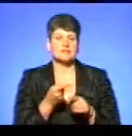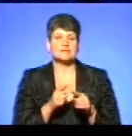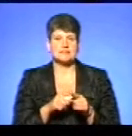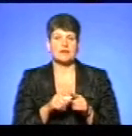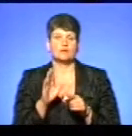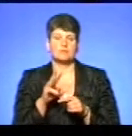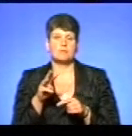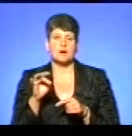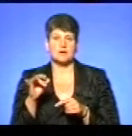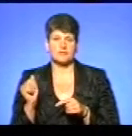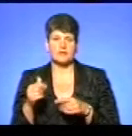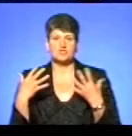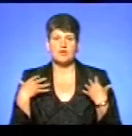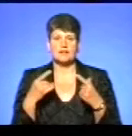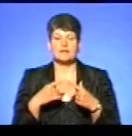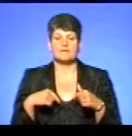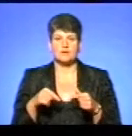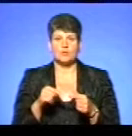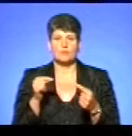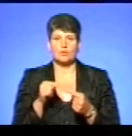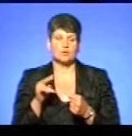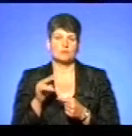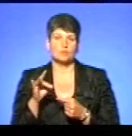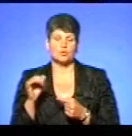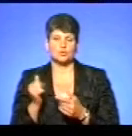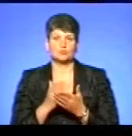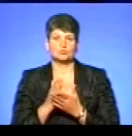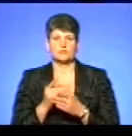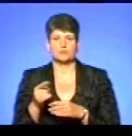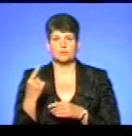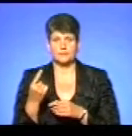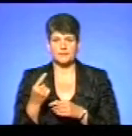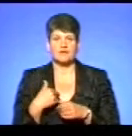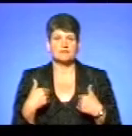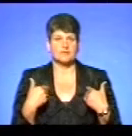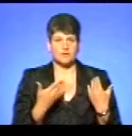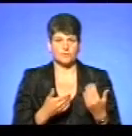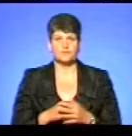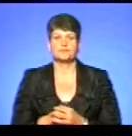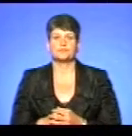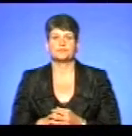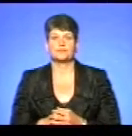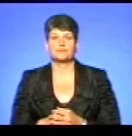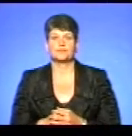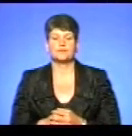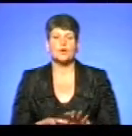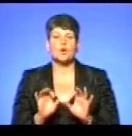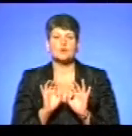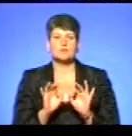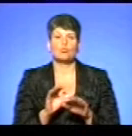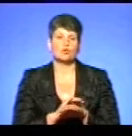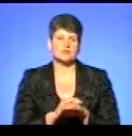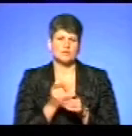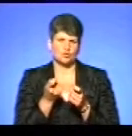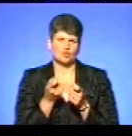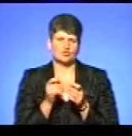начальник відділу проти епізоотичної роботи Держпродспоживслужби в Тернопільській області. Я вас вітаю. Отже, розкажіть, будь ласка, трохи